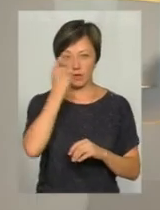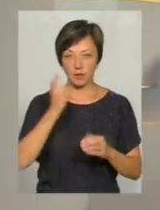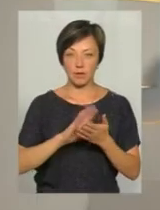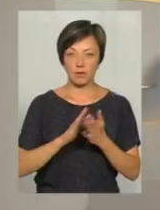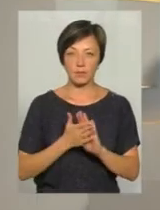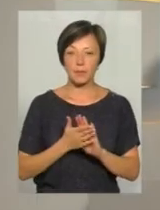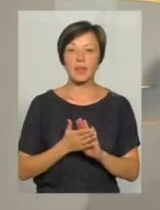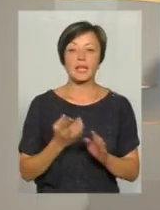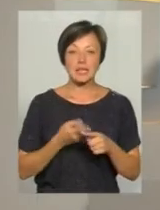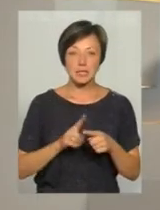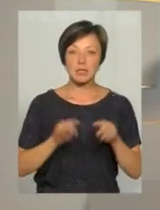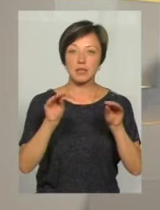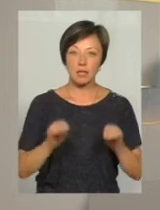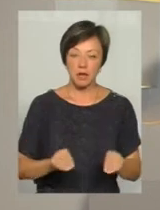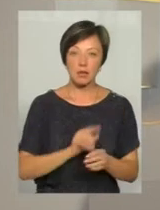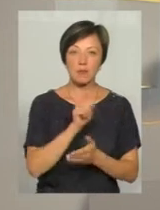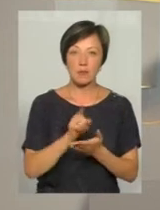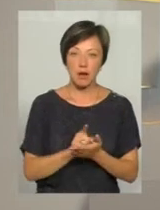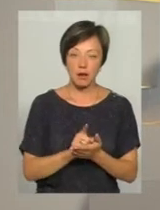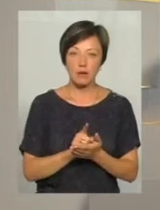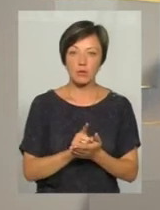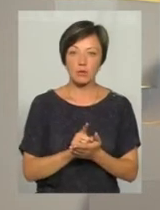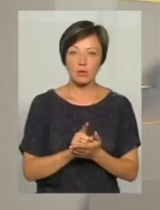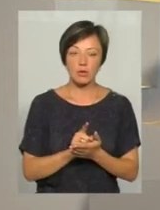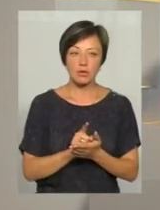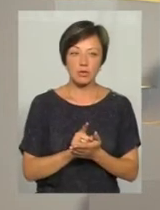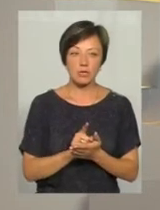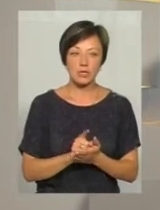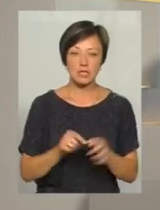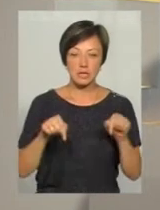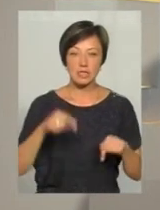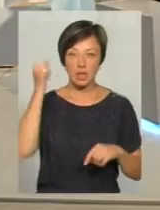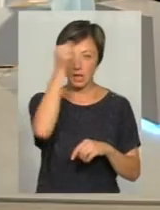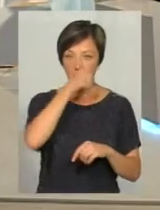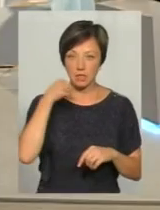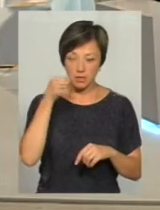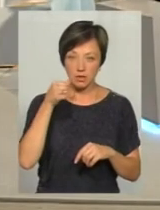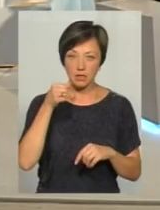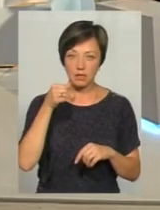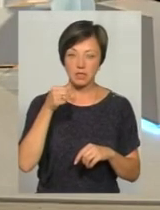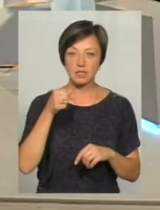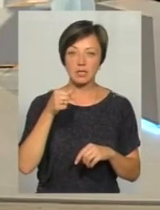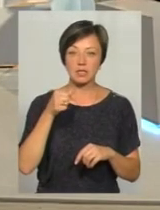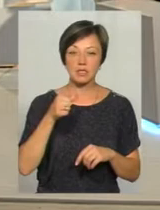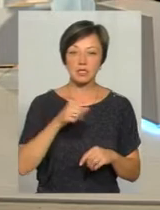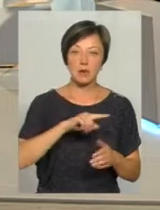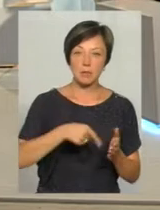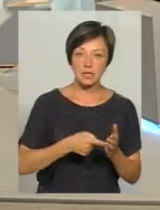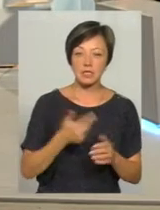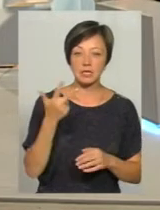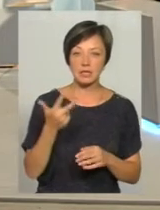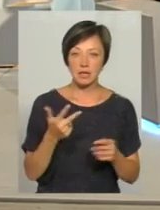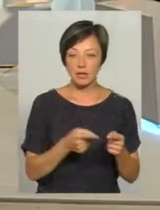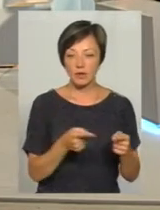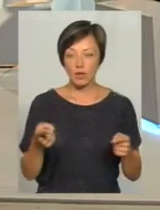Тобто ці дані ми маємо за цей рік? Так, саме за місто і за три відрізка